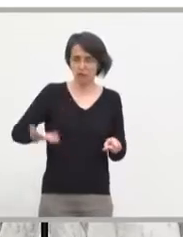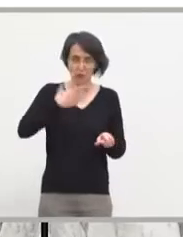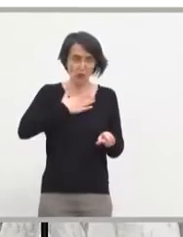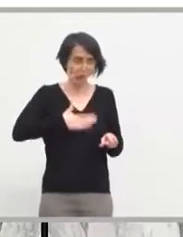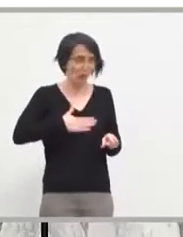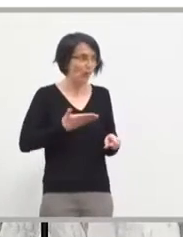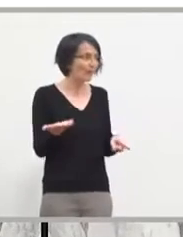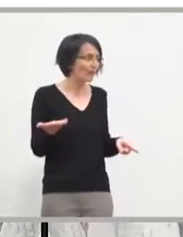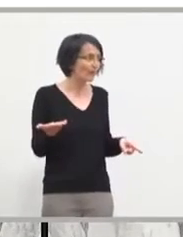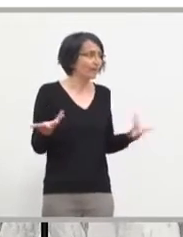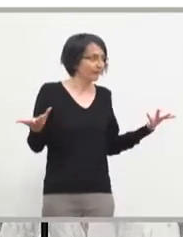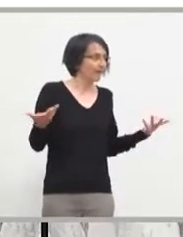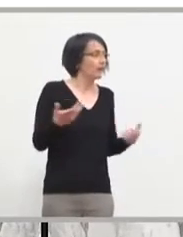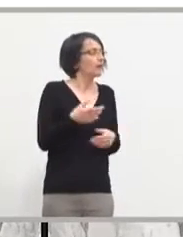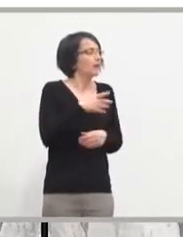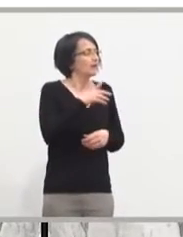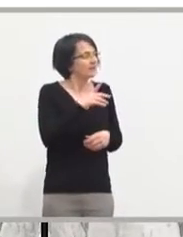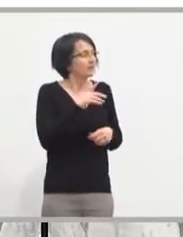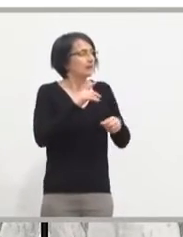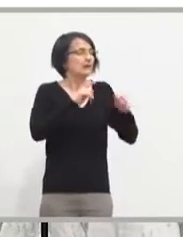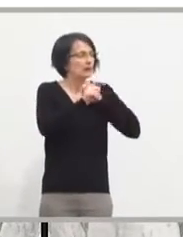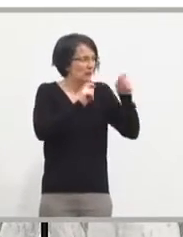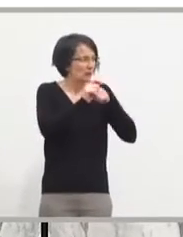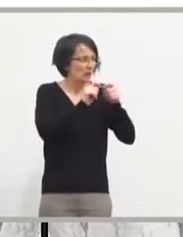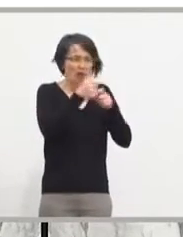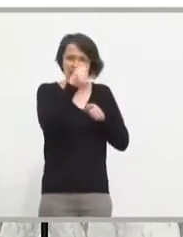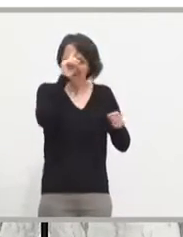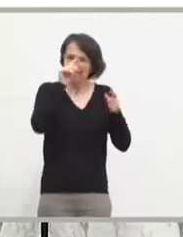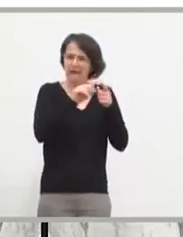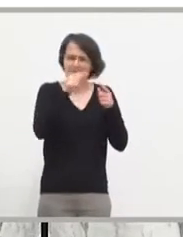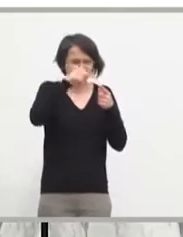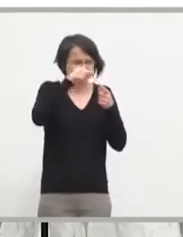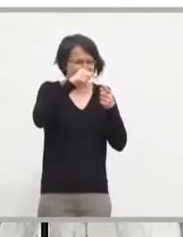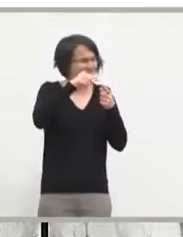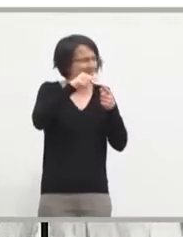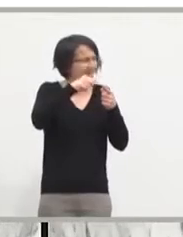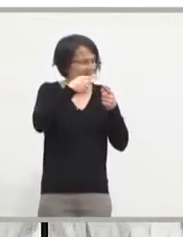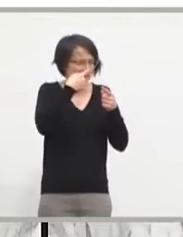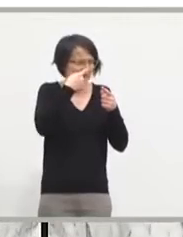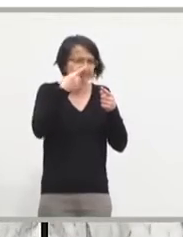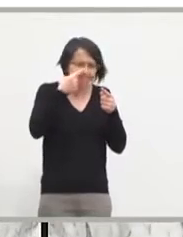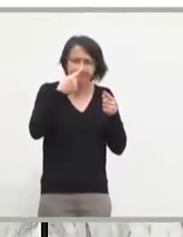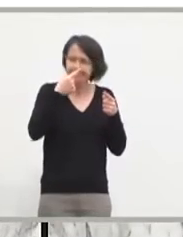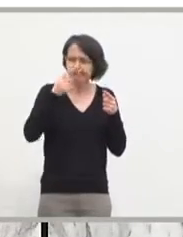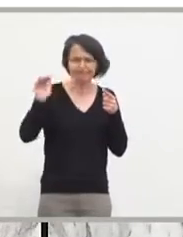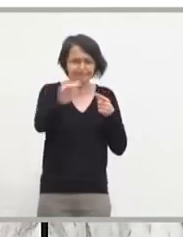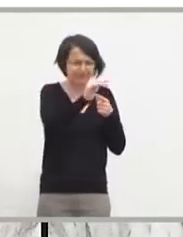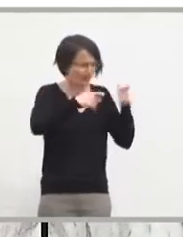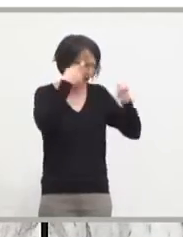Simplement, simplement, la discussion porte sur un point sur lequel je vous demande de réfléchir. Mon collègue,